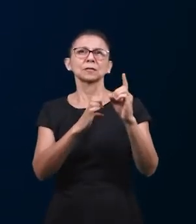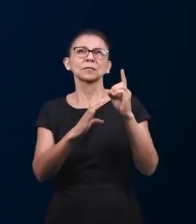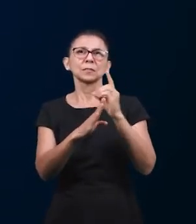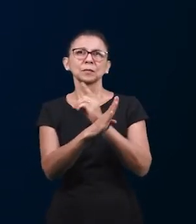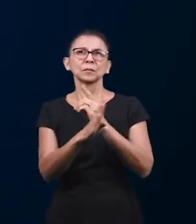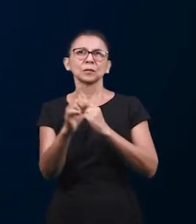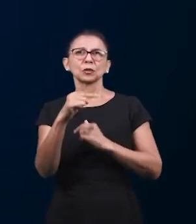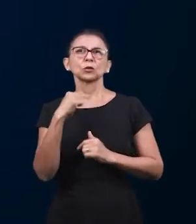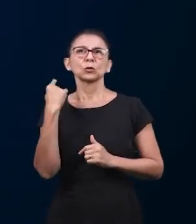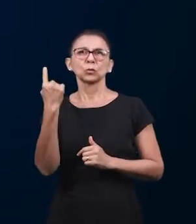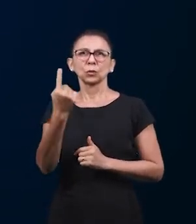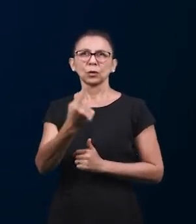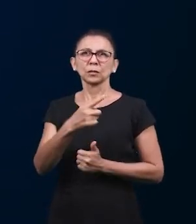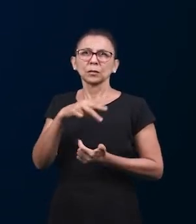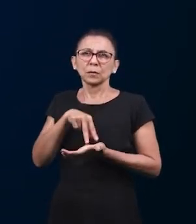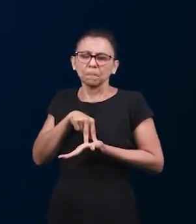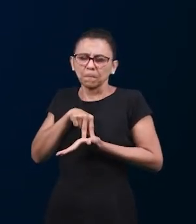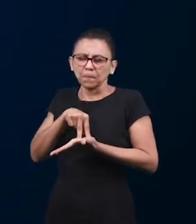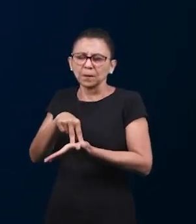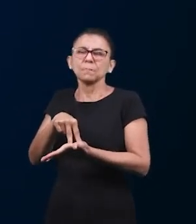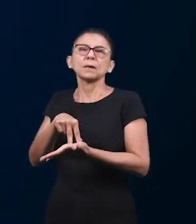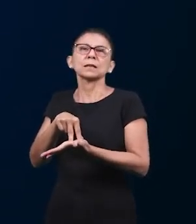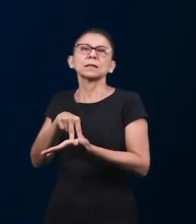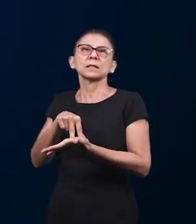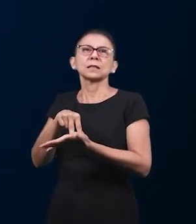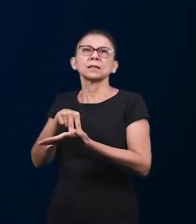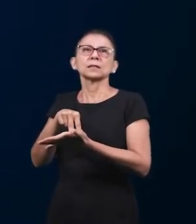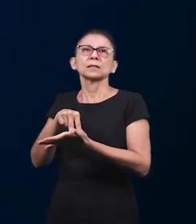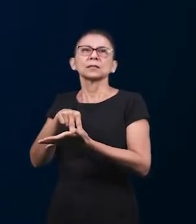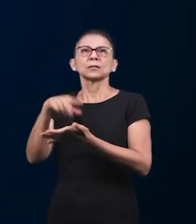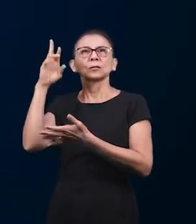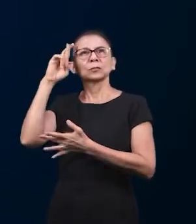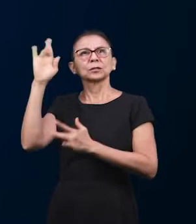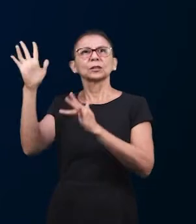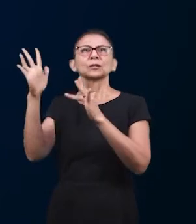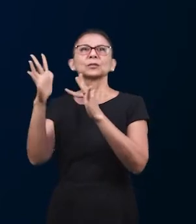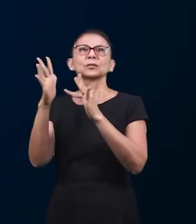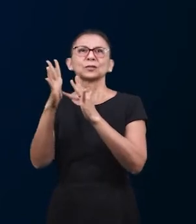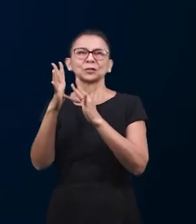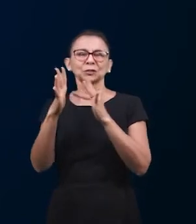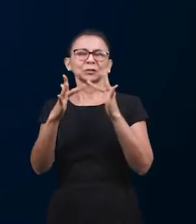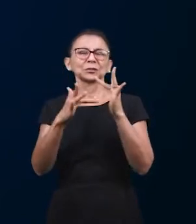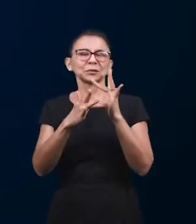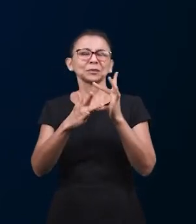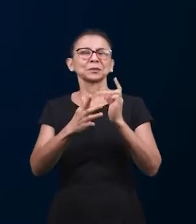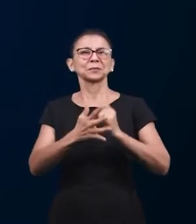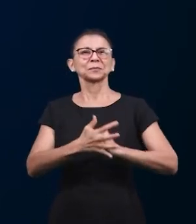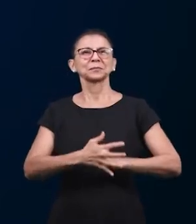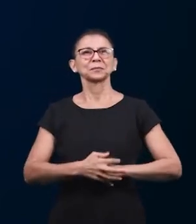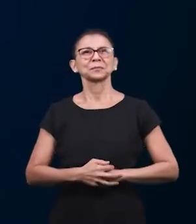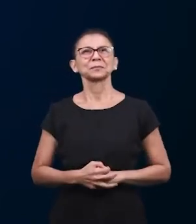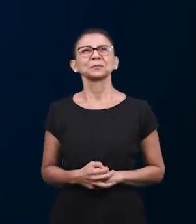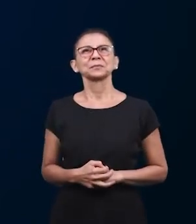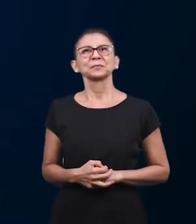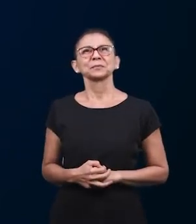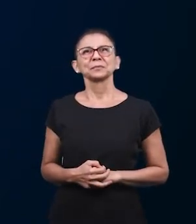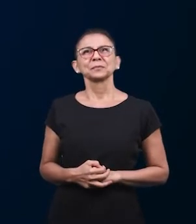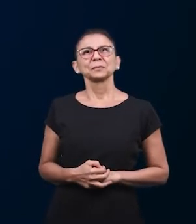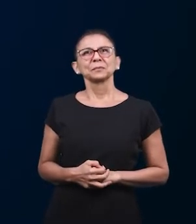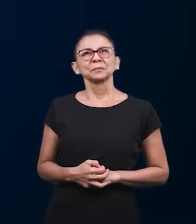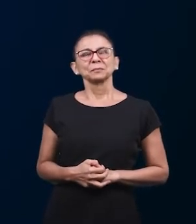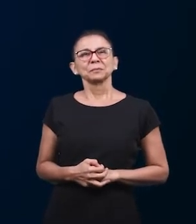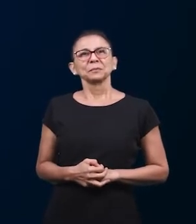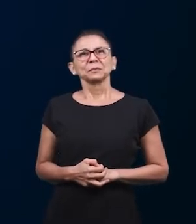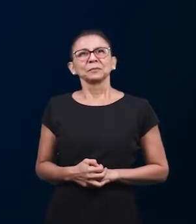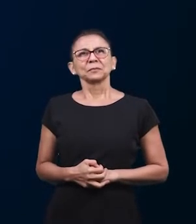мы следуем со всей твердостью, она помогает нам идти путями, стопами нашего Господа Иисуса.